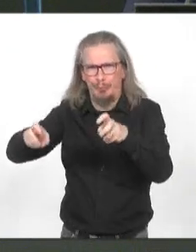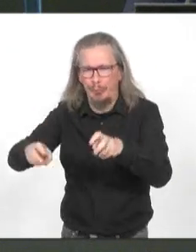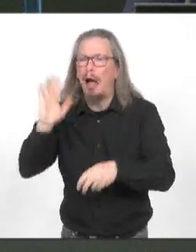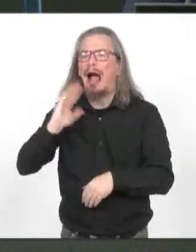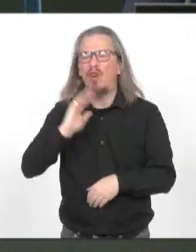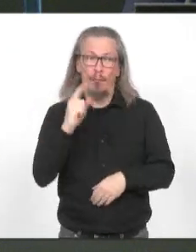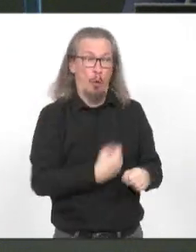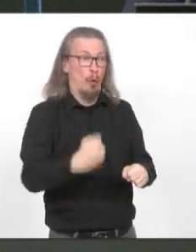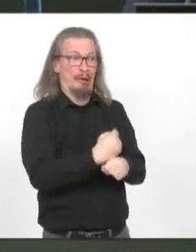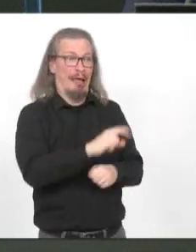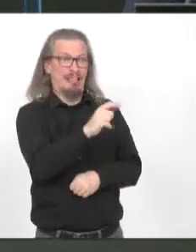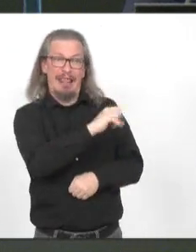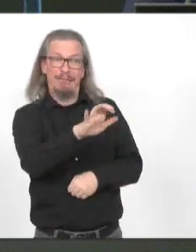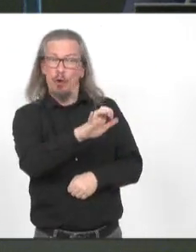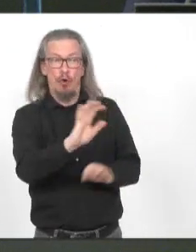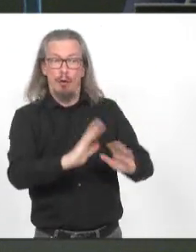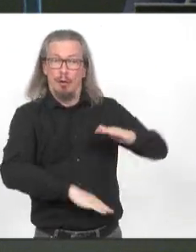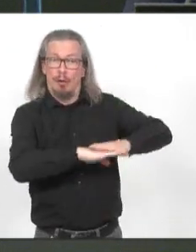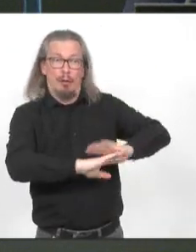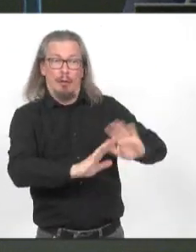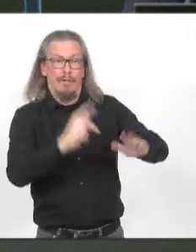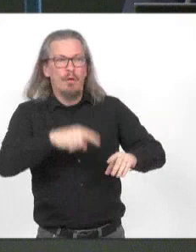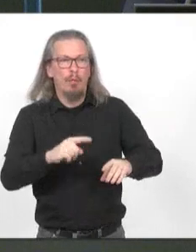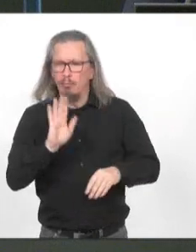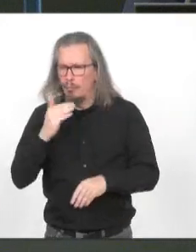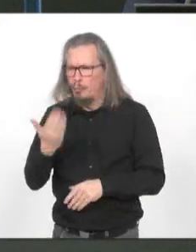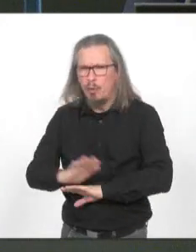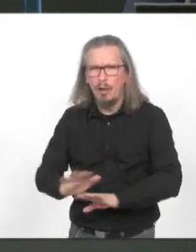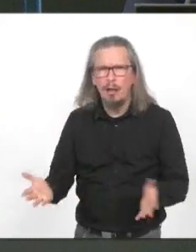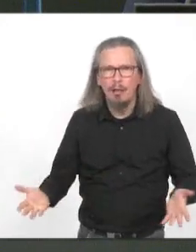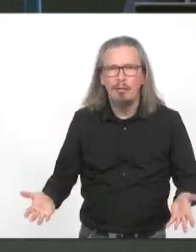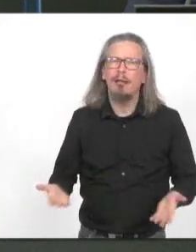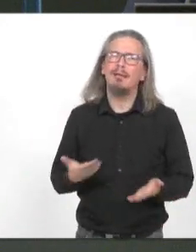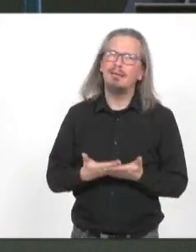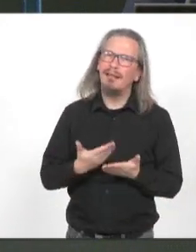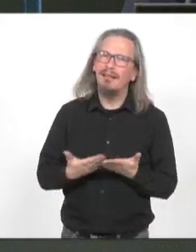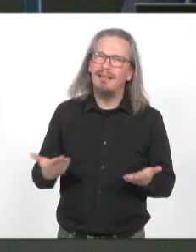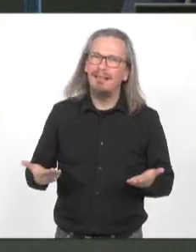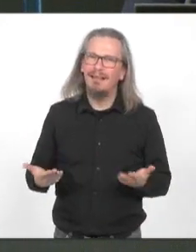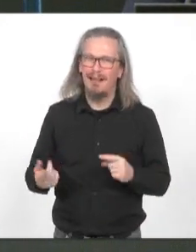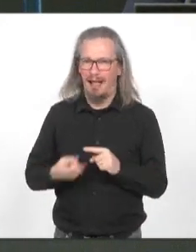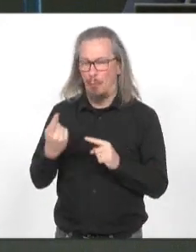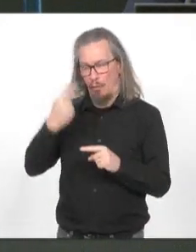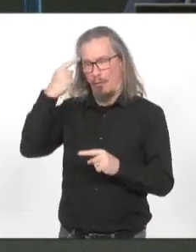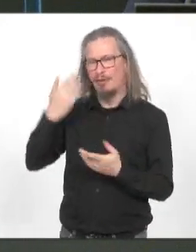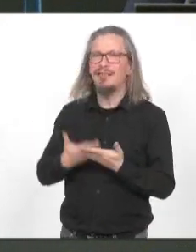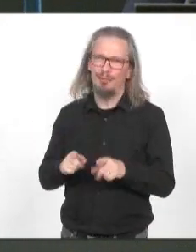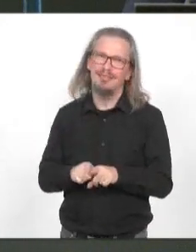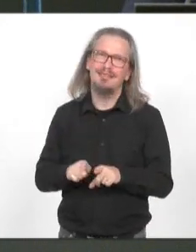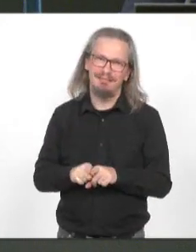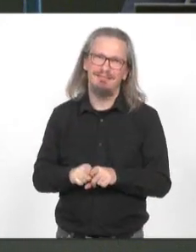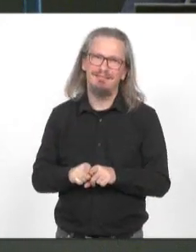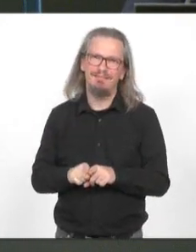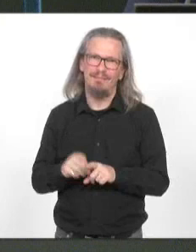justifier une zone, en l'occurrence, à faible émission. Et donc, c'est quelque chose aussi qui doit être regardé avec